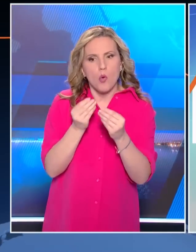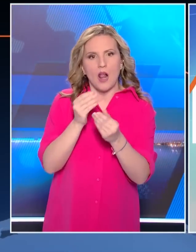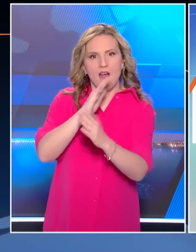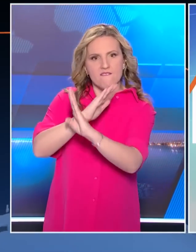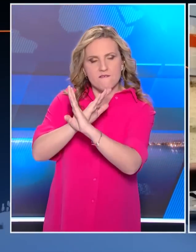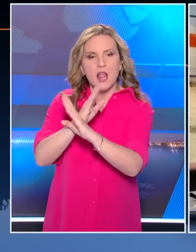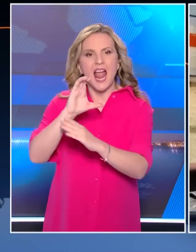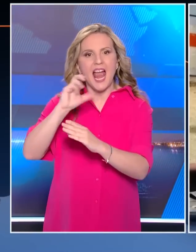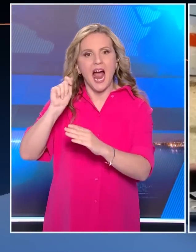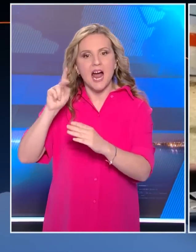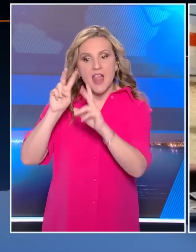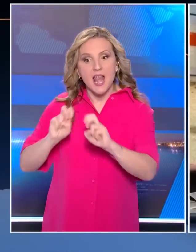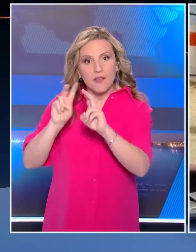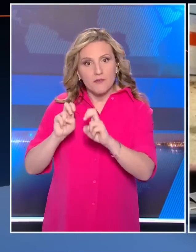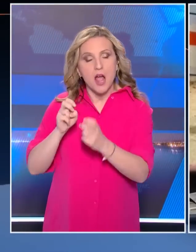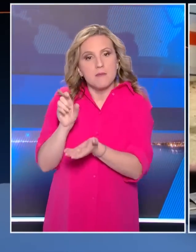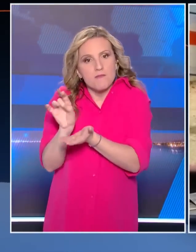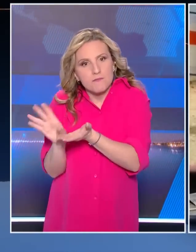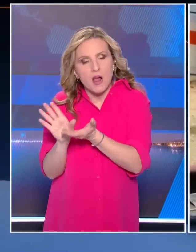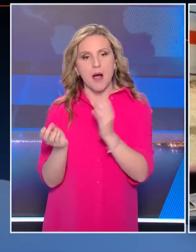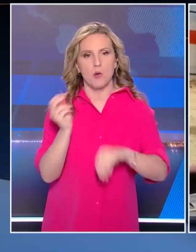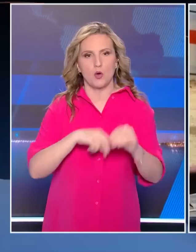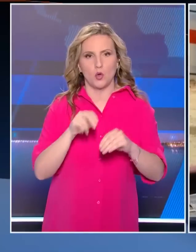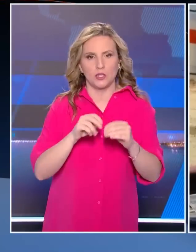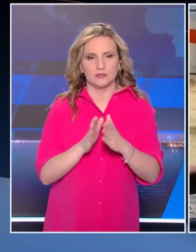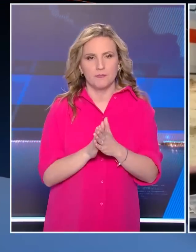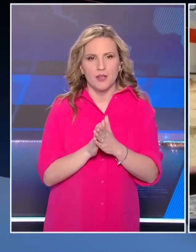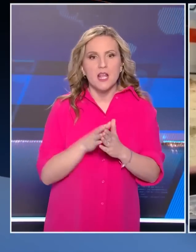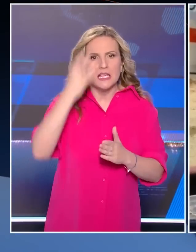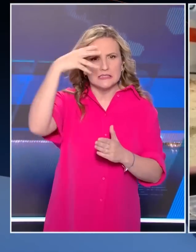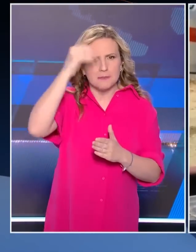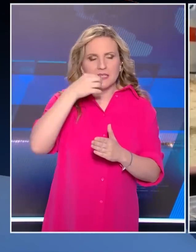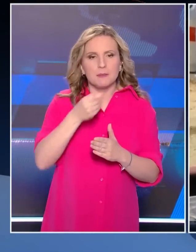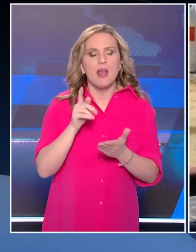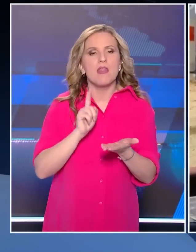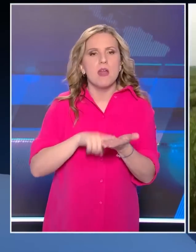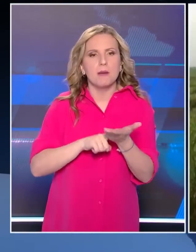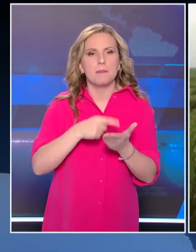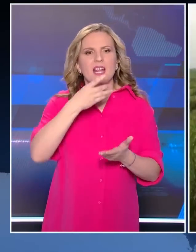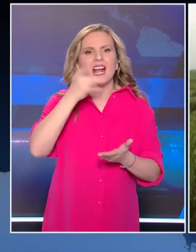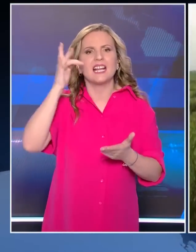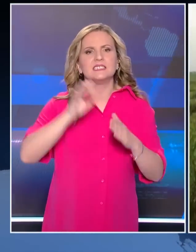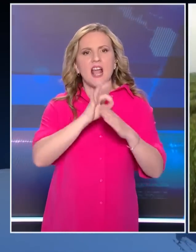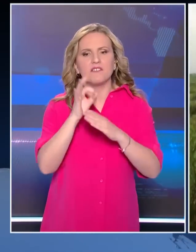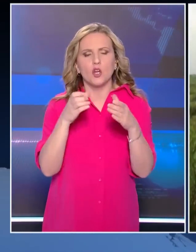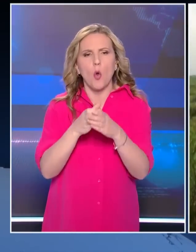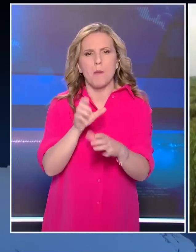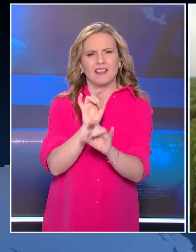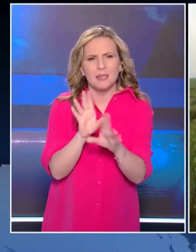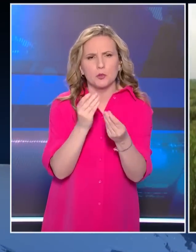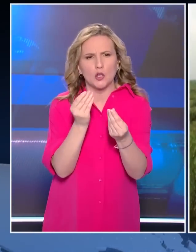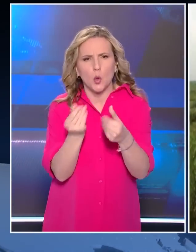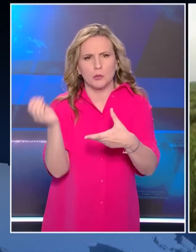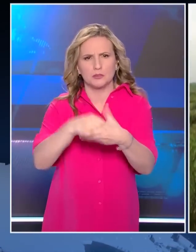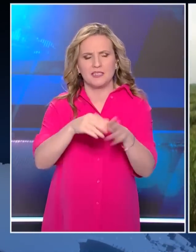και το κόμμα εάν. Απόλυτος ότι η χρυσή αυγή σε οποιαδήποτε εκδοχή δεν πρέπει να βρίσκεται στη Βουλή εμφανίστηκε ο Αλέξης Τσίπρας ο οποίος κατηγόρησε τον Κυριάκο